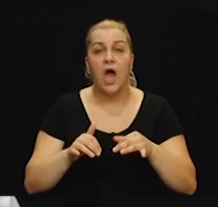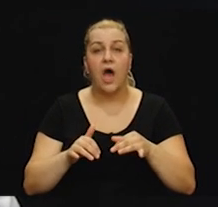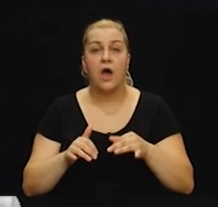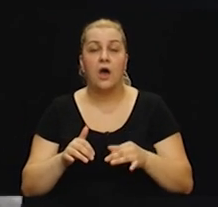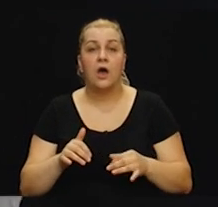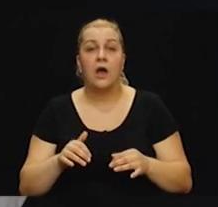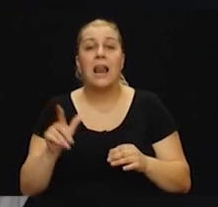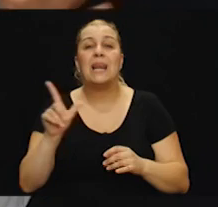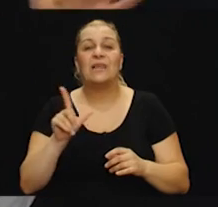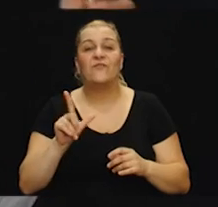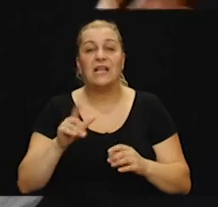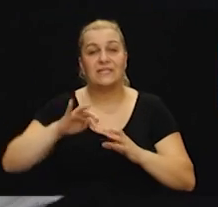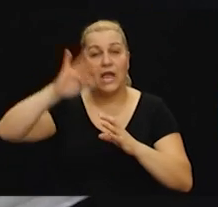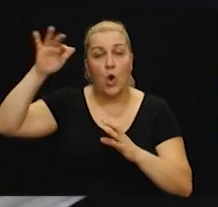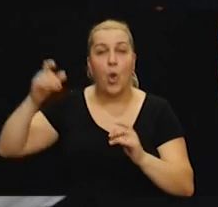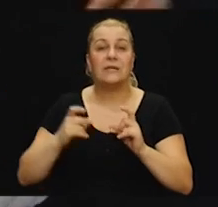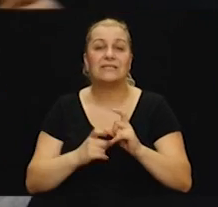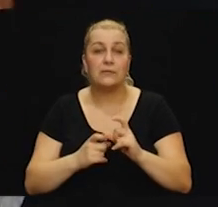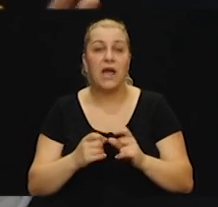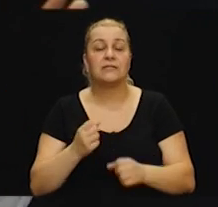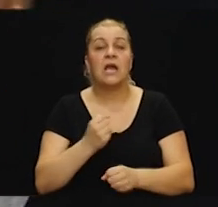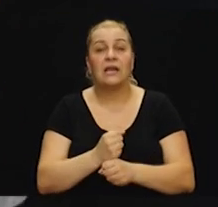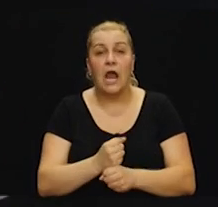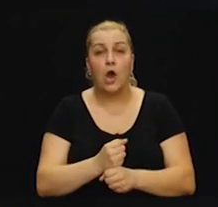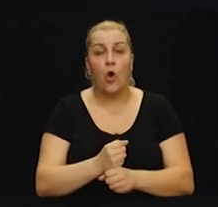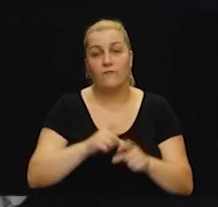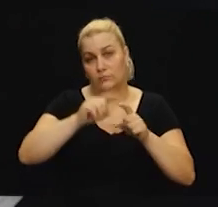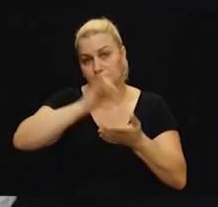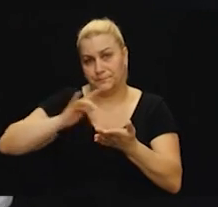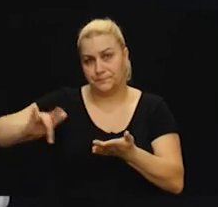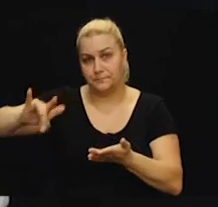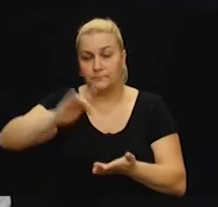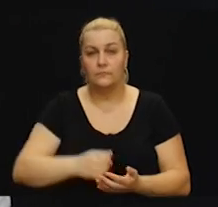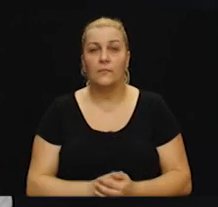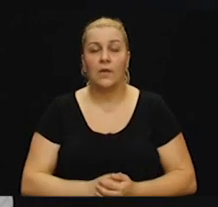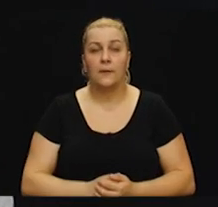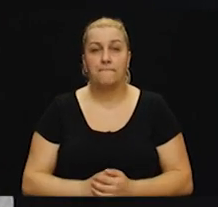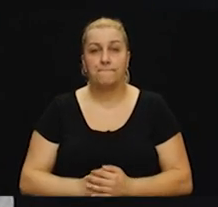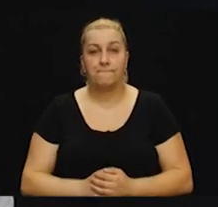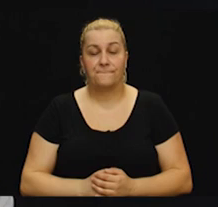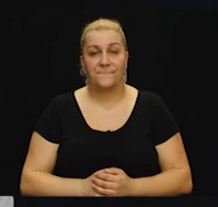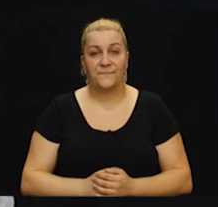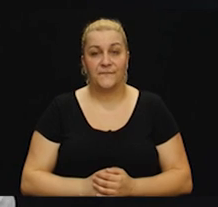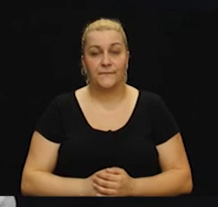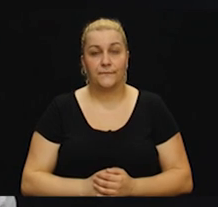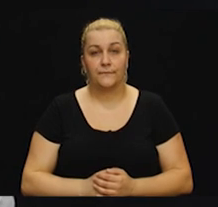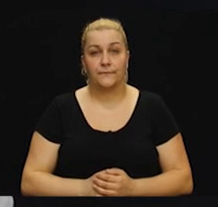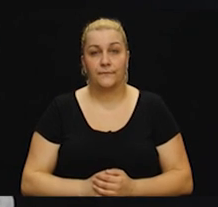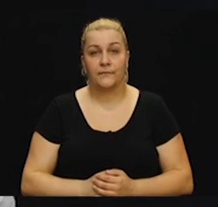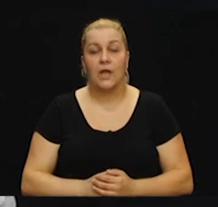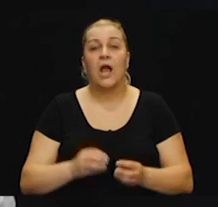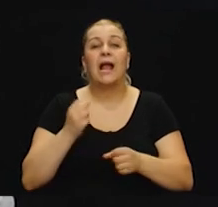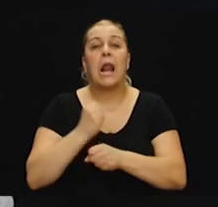Livanjske golije, Štrmicu, Grakovo, zatim na glamoču. Livanja je dešetka. E,